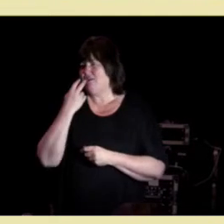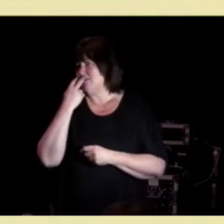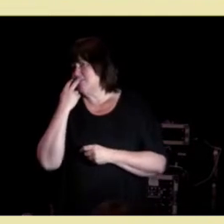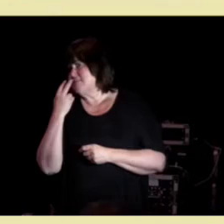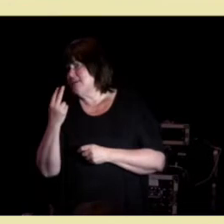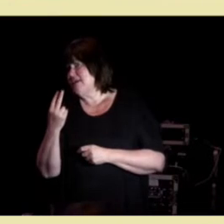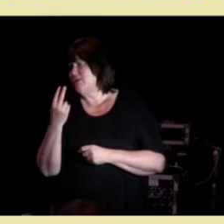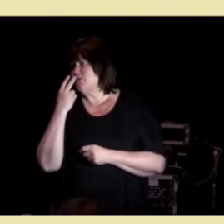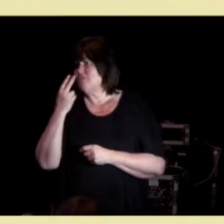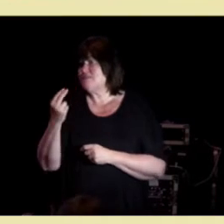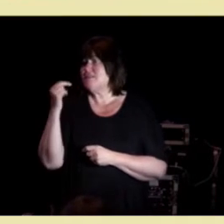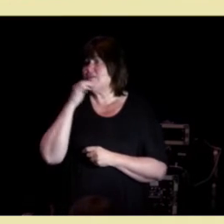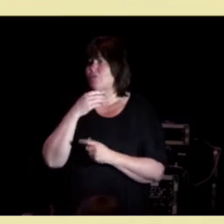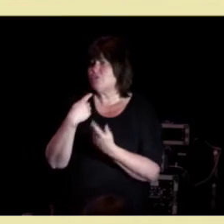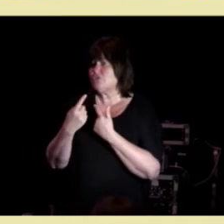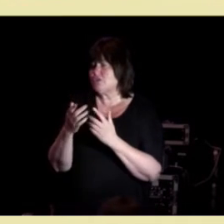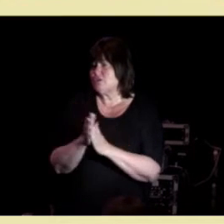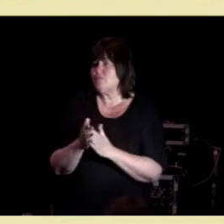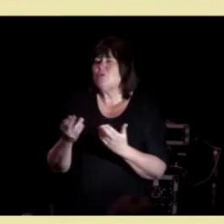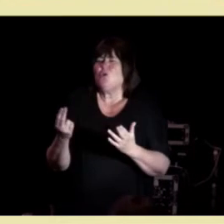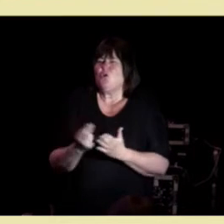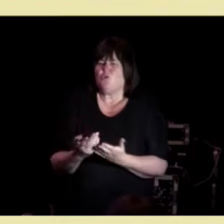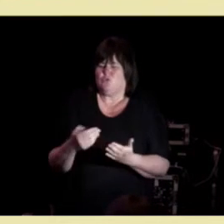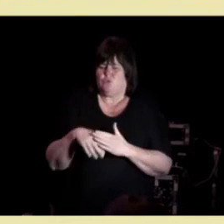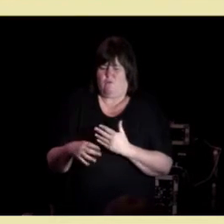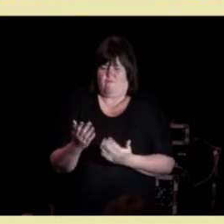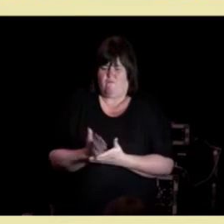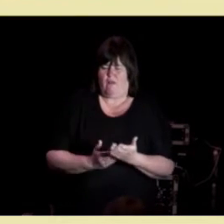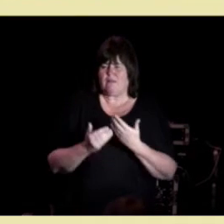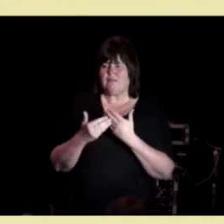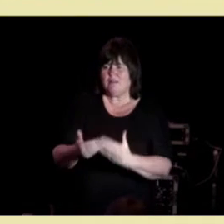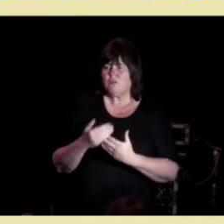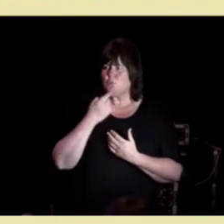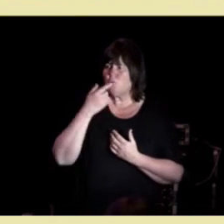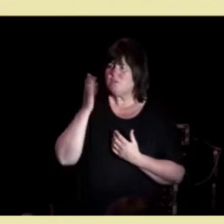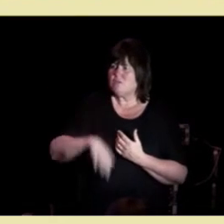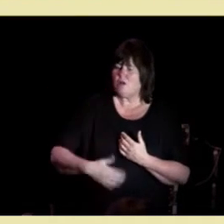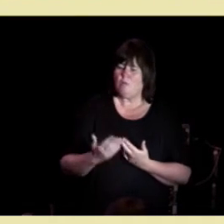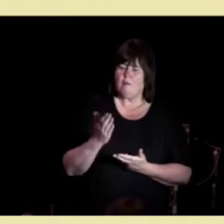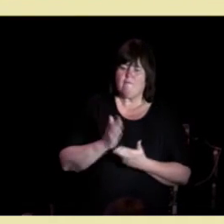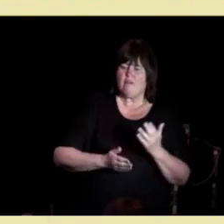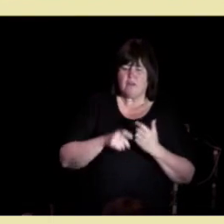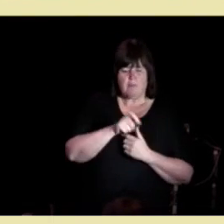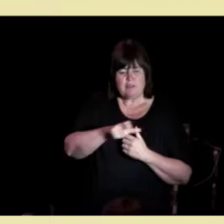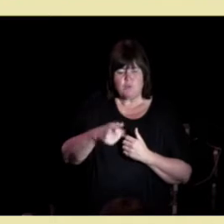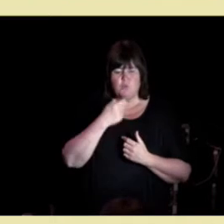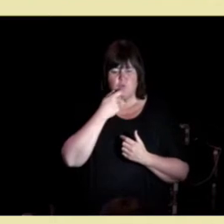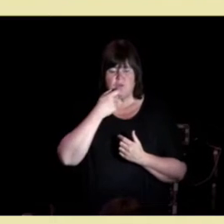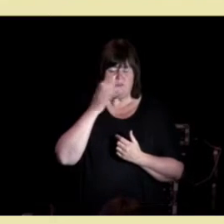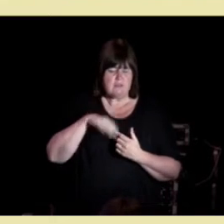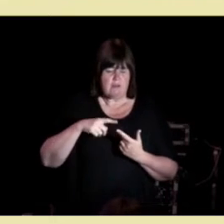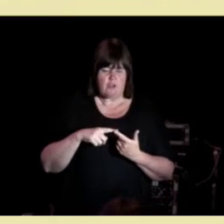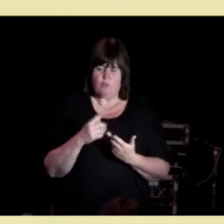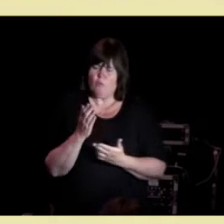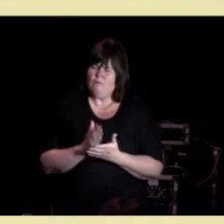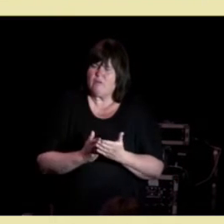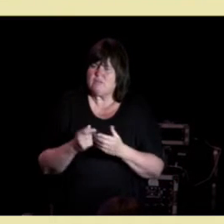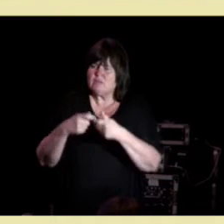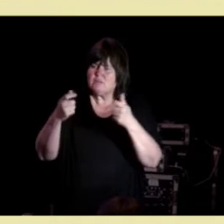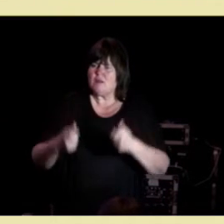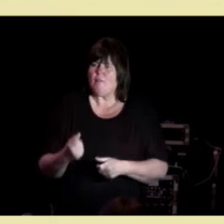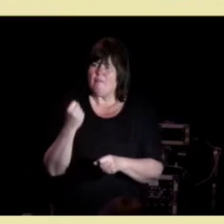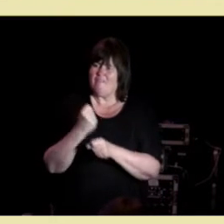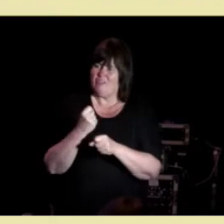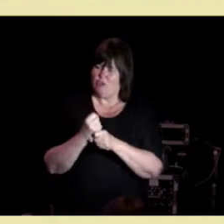når vi ser at folk snakker sammen men det er også under hva slags relasjon dreier seg om hva slags personer dreier seg om og ikke minst hvilke rammer jobber under og det er